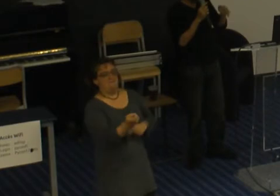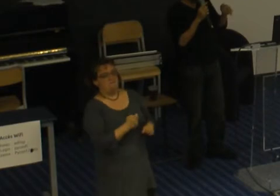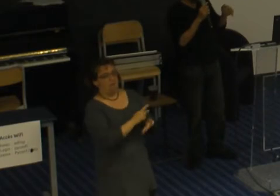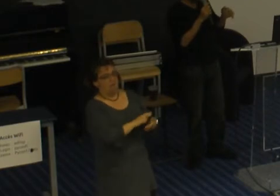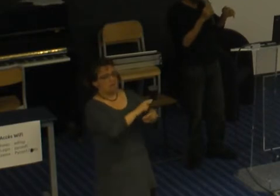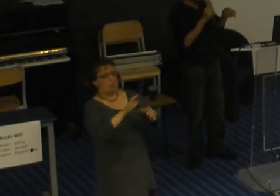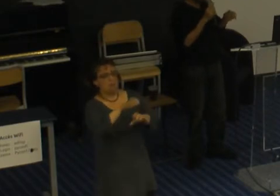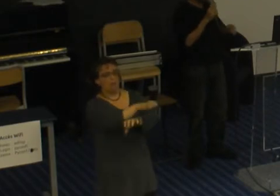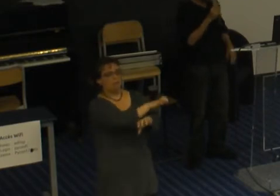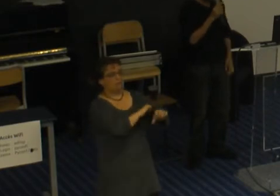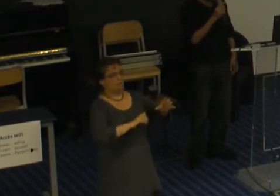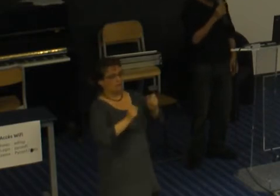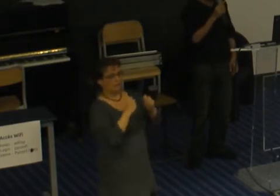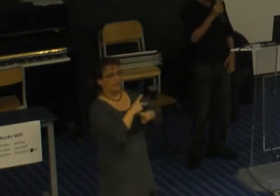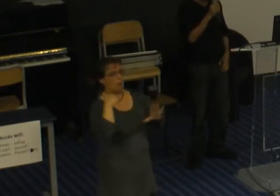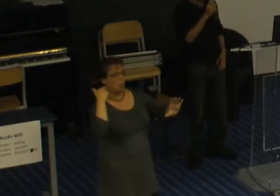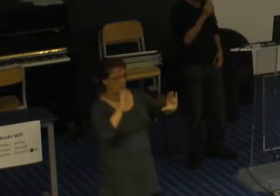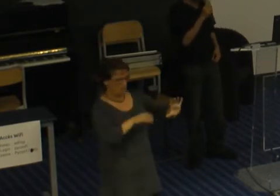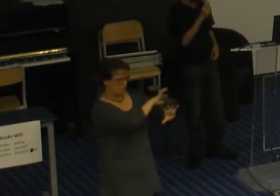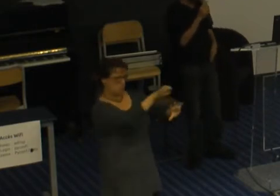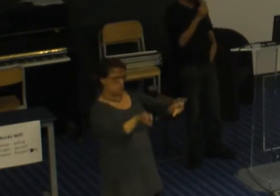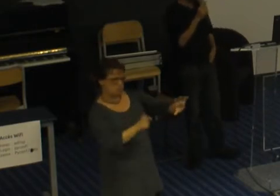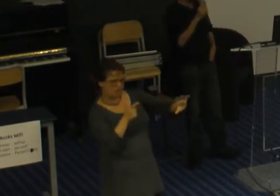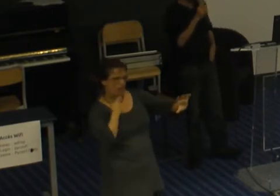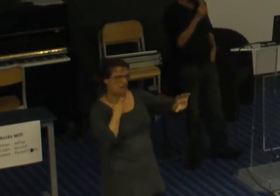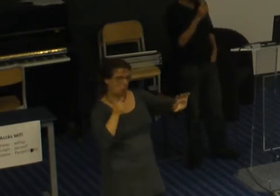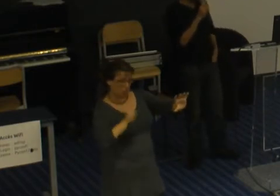ou ne pas l'avoir. Et puis aussi, le nom et le prénom,